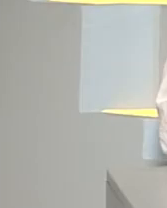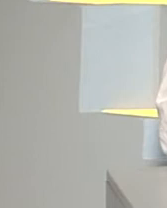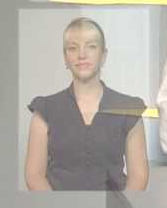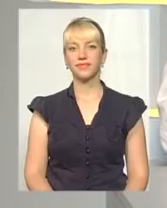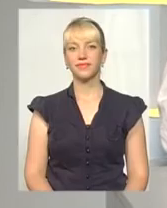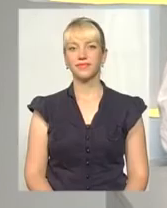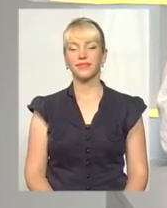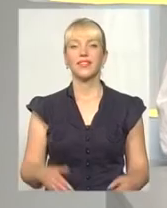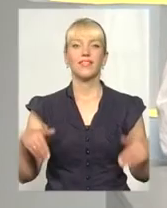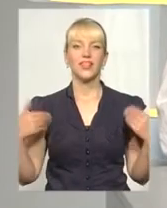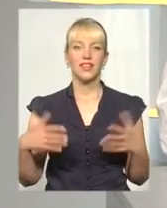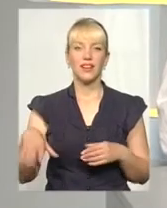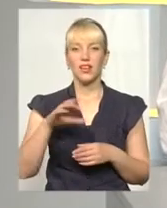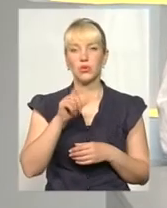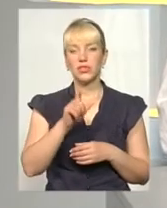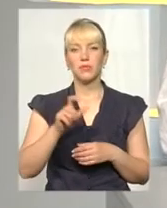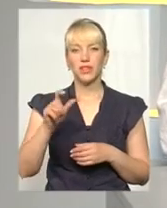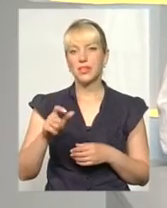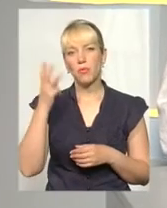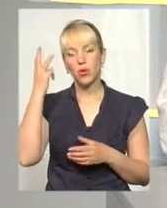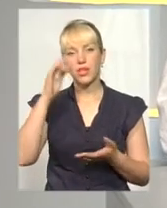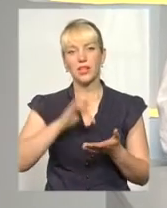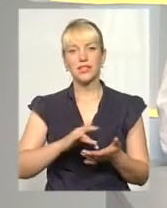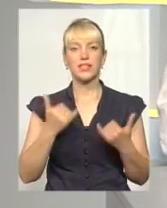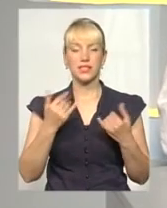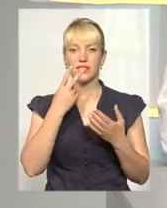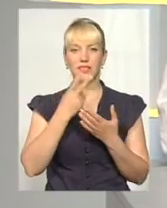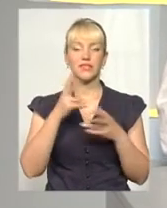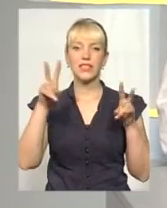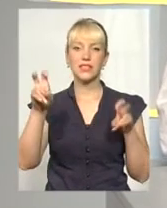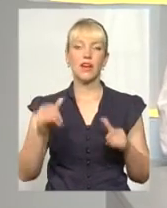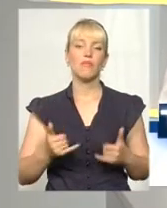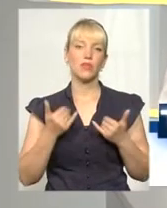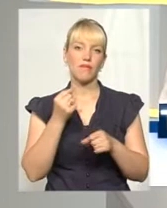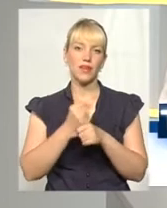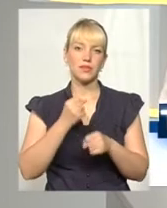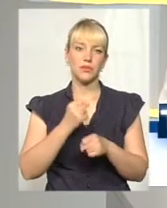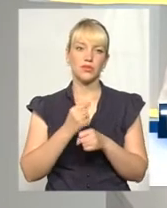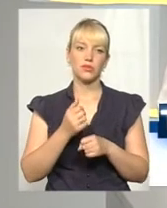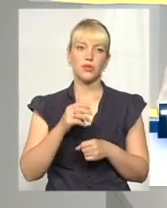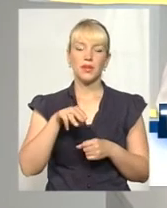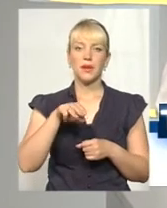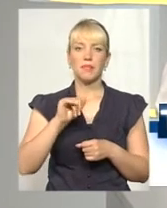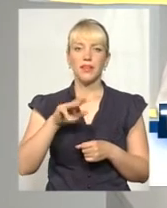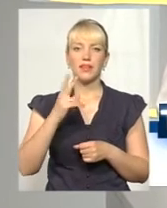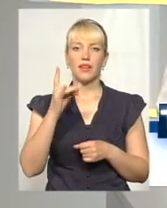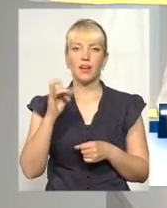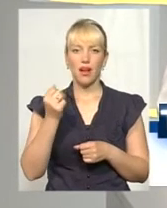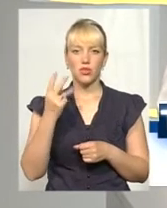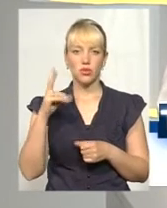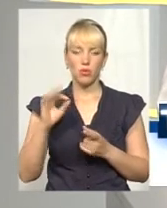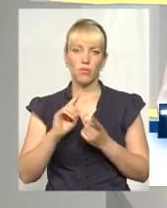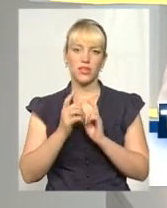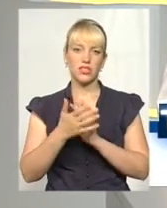Мої вітання усім телеглядачам Поділля Центр в ефірі тема. Сьогодні для вас у студії працює ведуча юна мітрашко, сурдопереклад